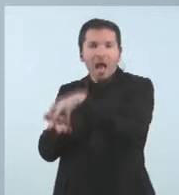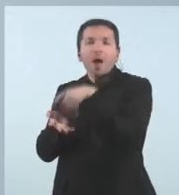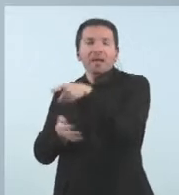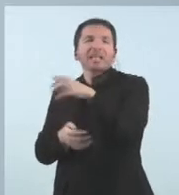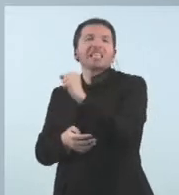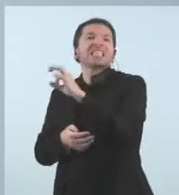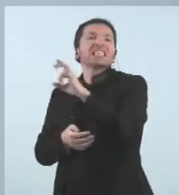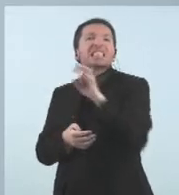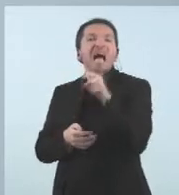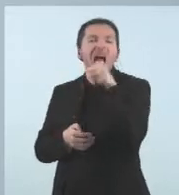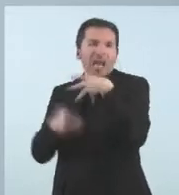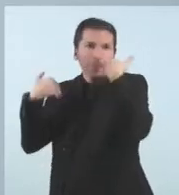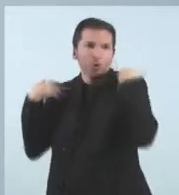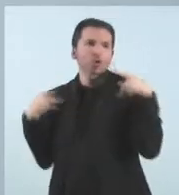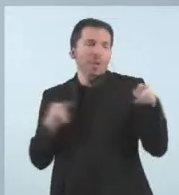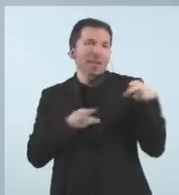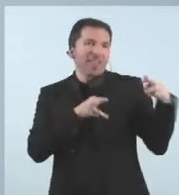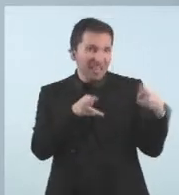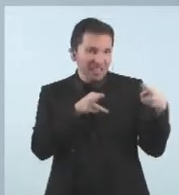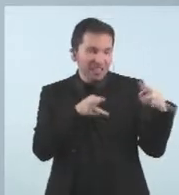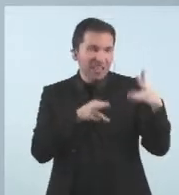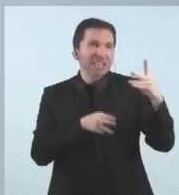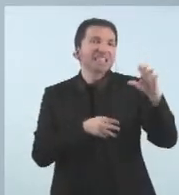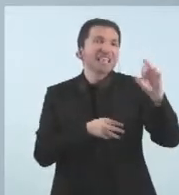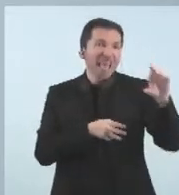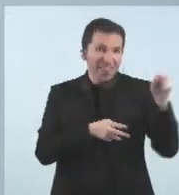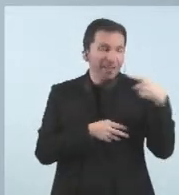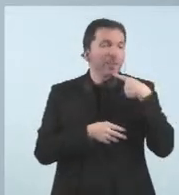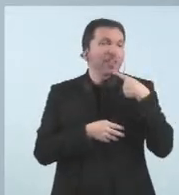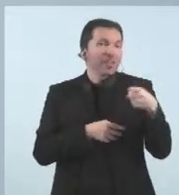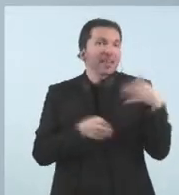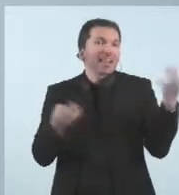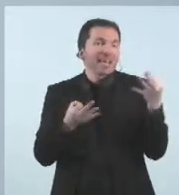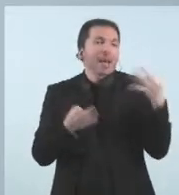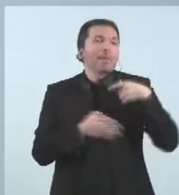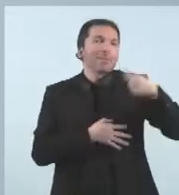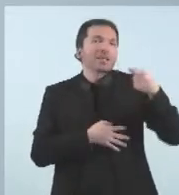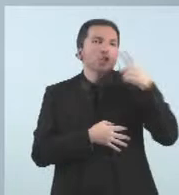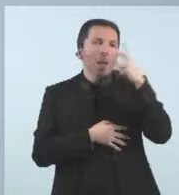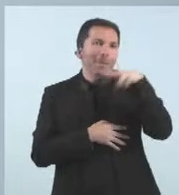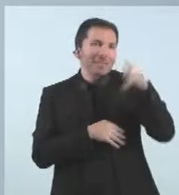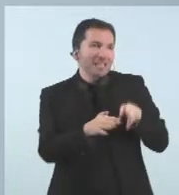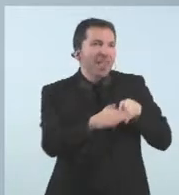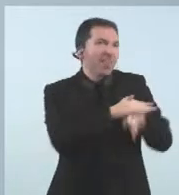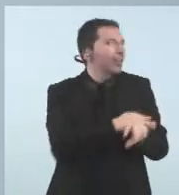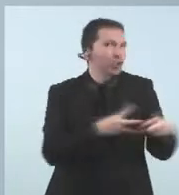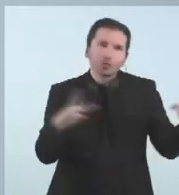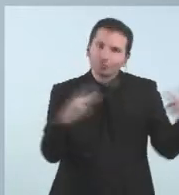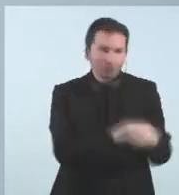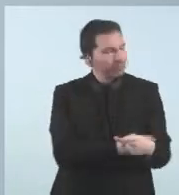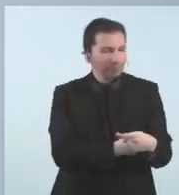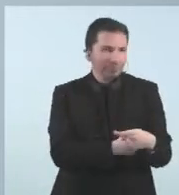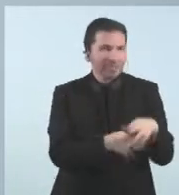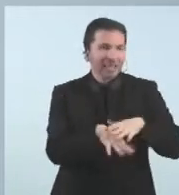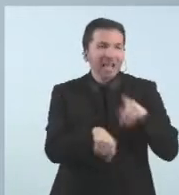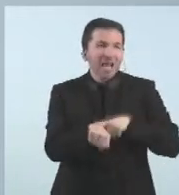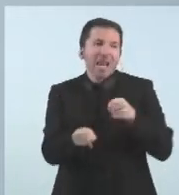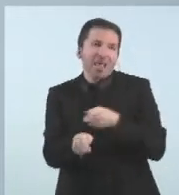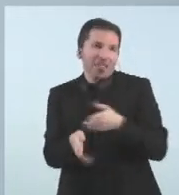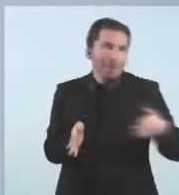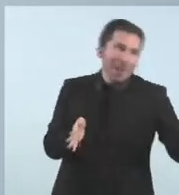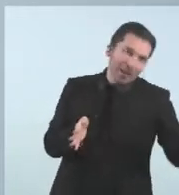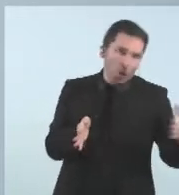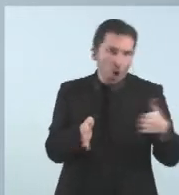a tots els familiars diguent que restringeixen les visites i les sortides durant un període de temps amb el que respecta a aquesta planta.